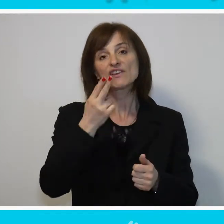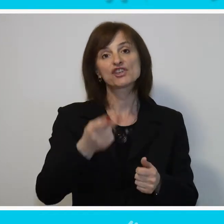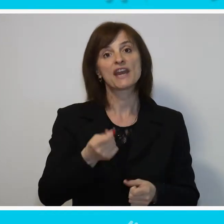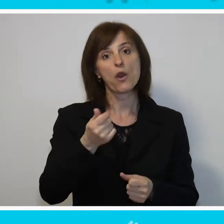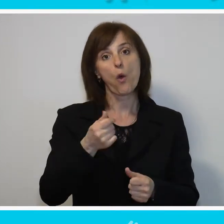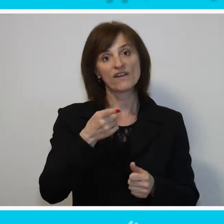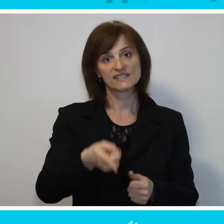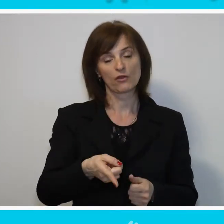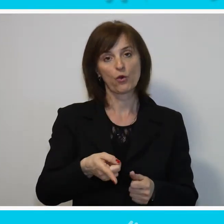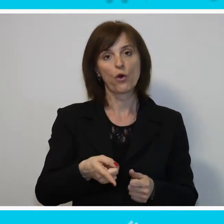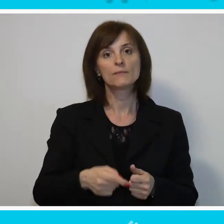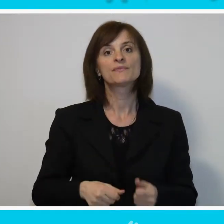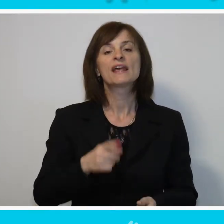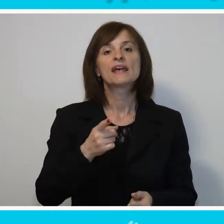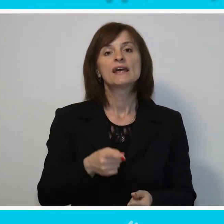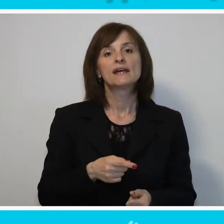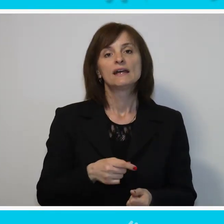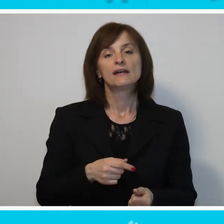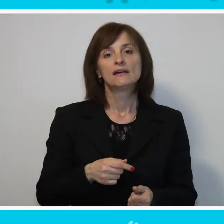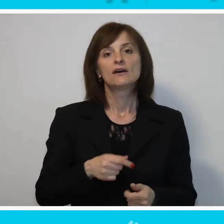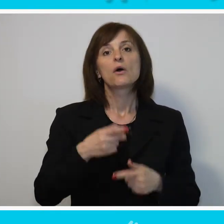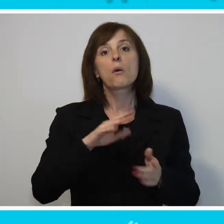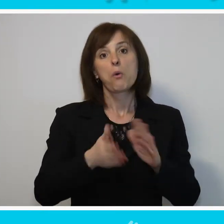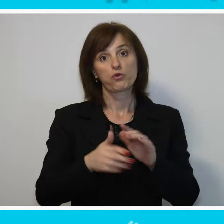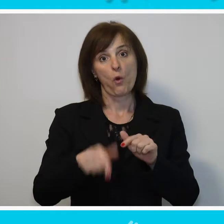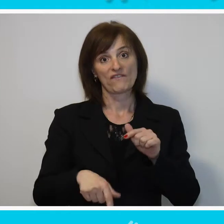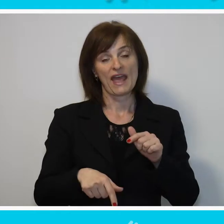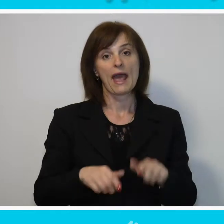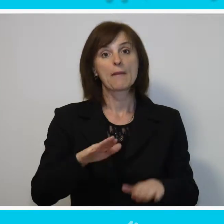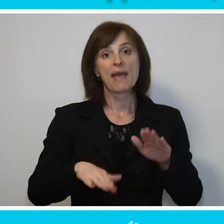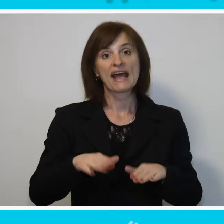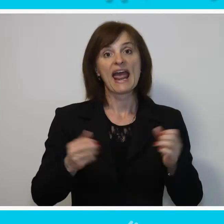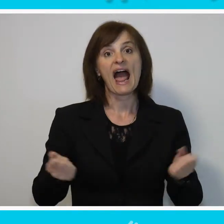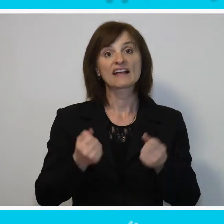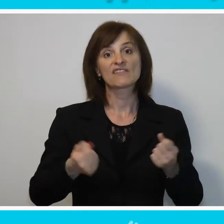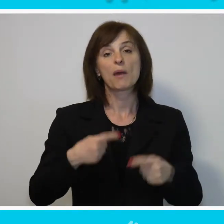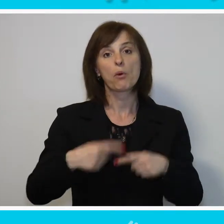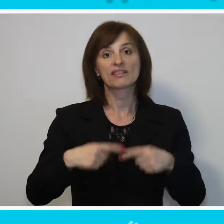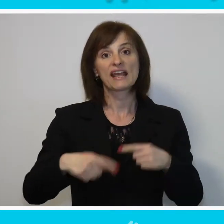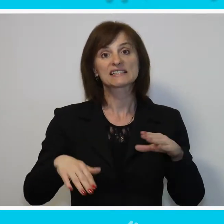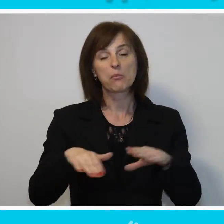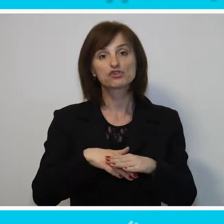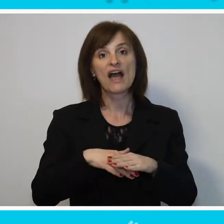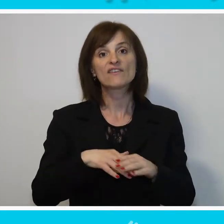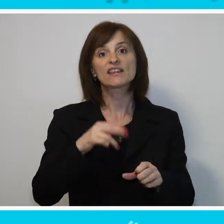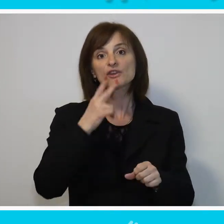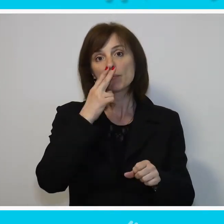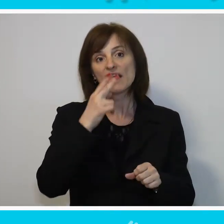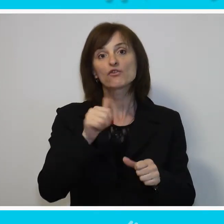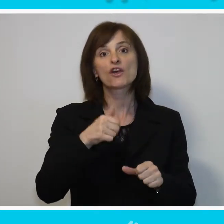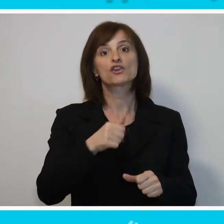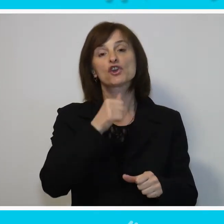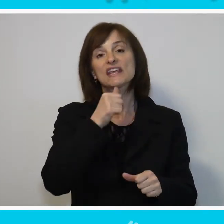za ovu namenu kod ove mere aktivne politike za pošljavanje, pa tako je samo za